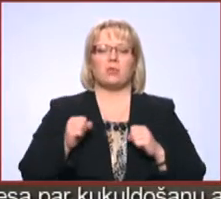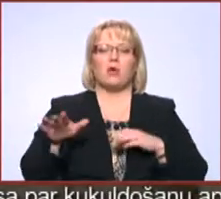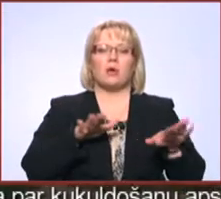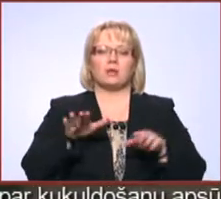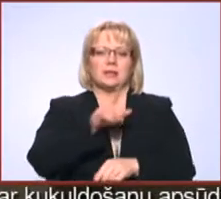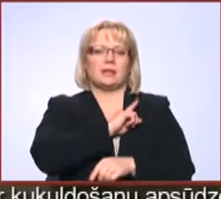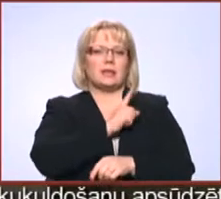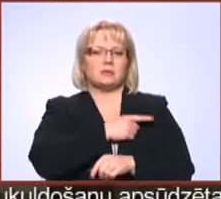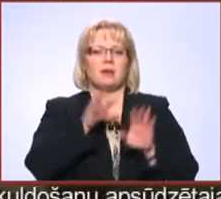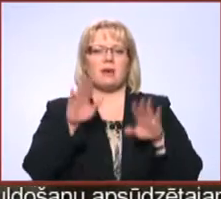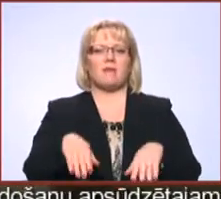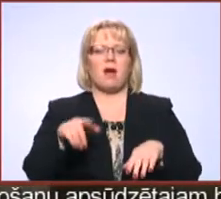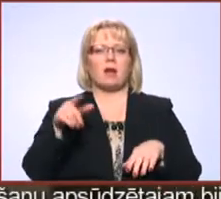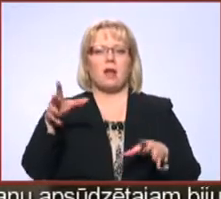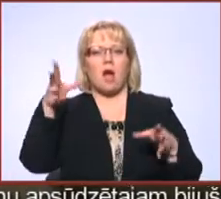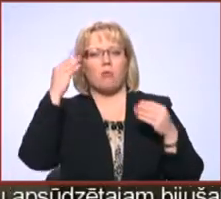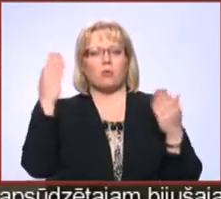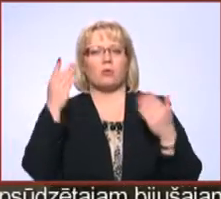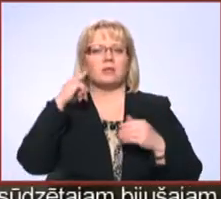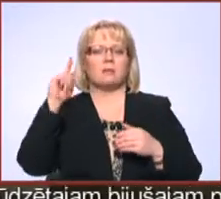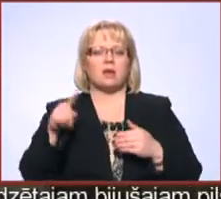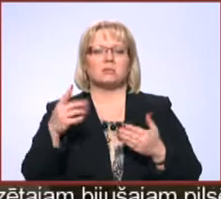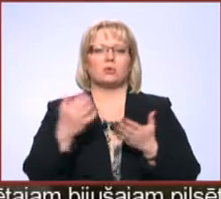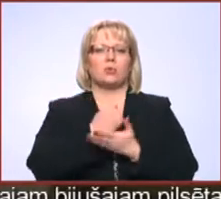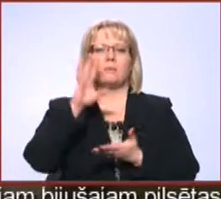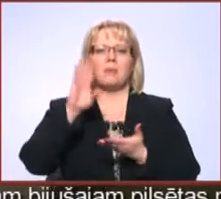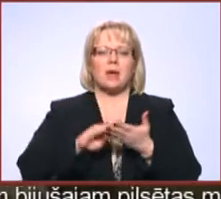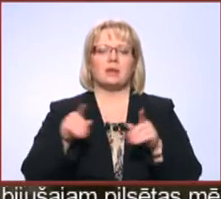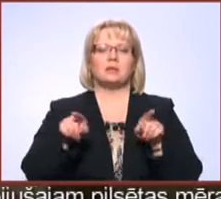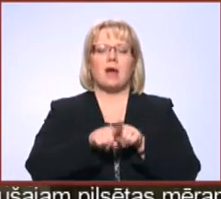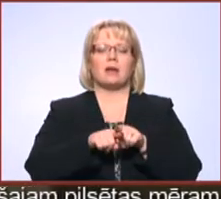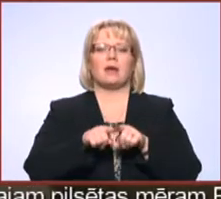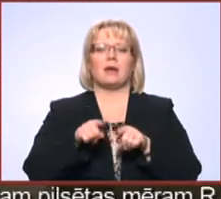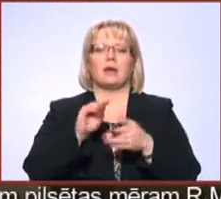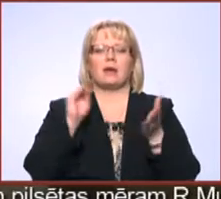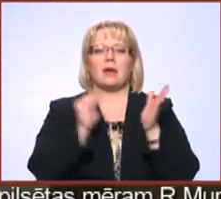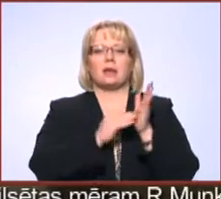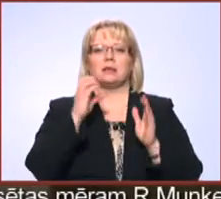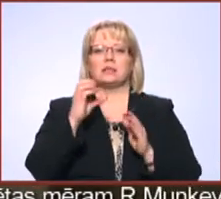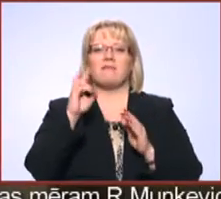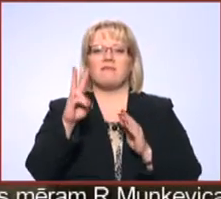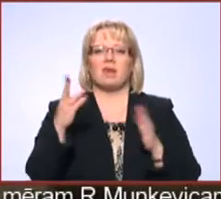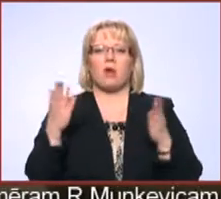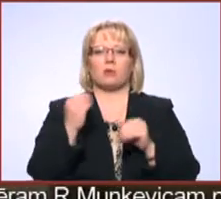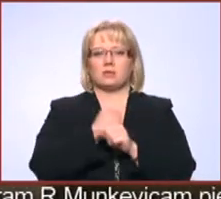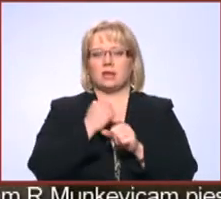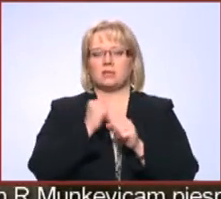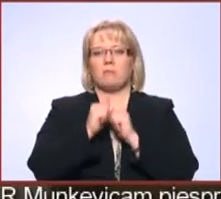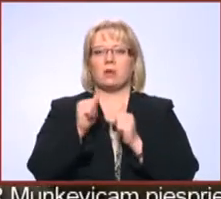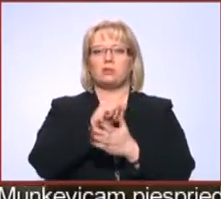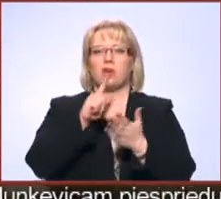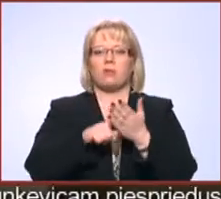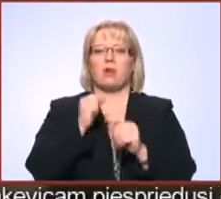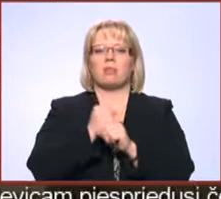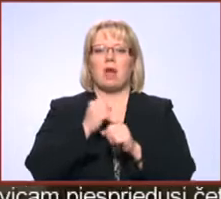iespēju, ka viņi var apgūt kaut kādas jaunas prasmes, gūt pieredzi, līdz ar to ir ieraksts CV, kad ir kaut kas darīts. teiksim, ja vieži vien prasa to